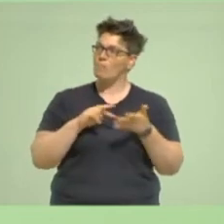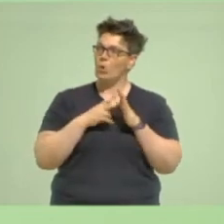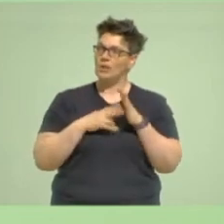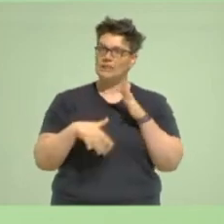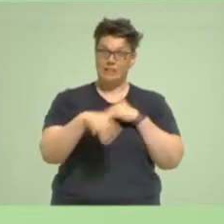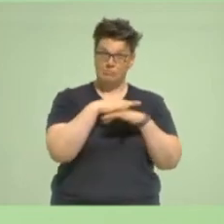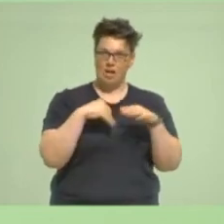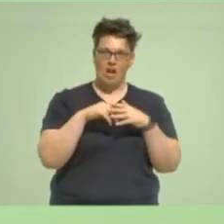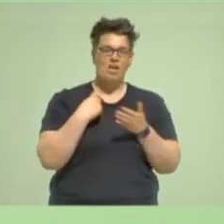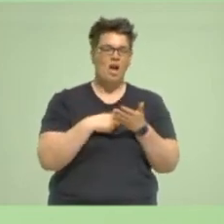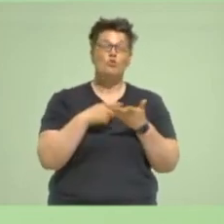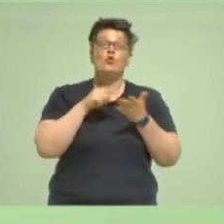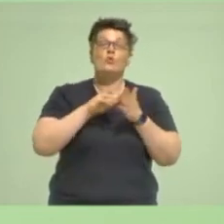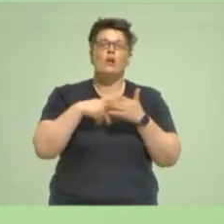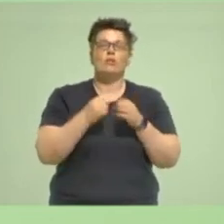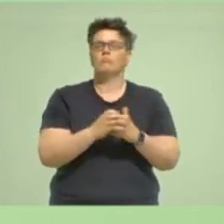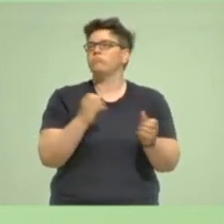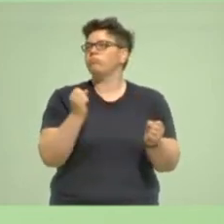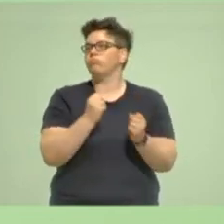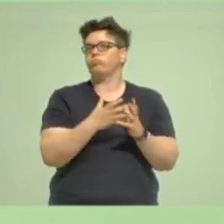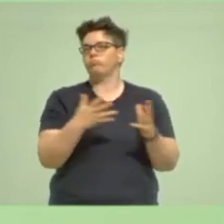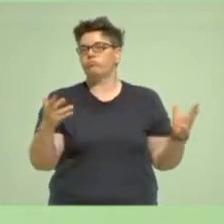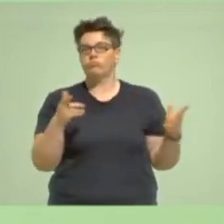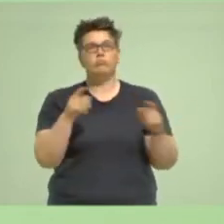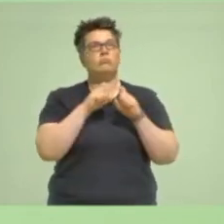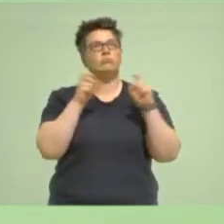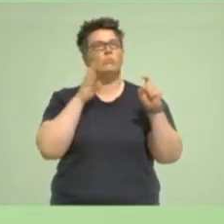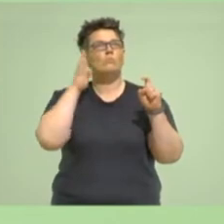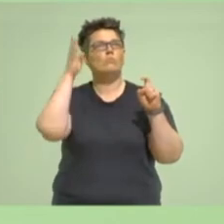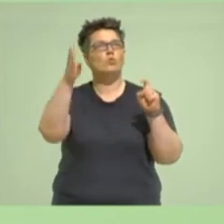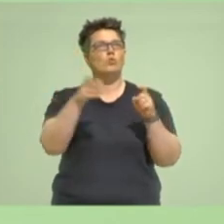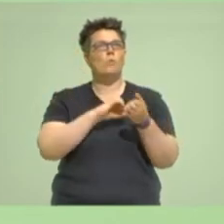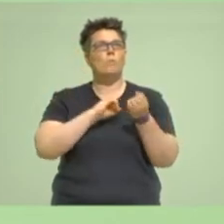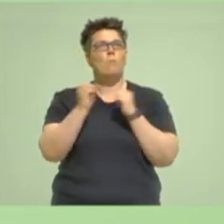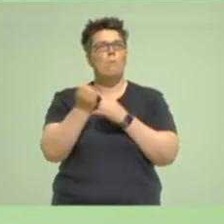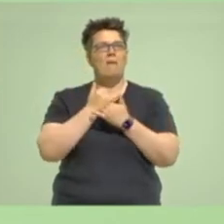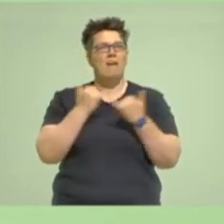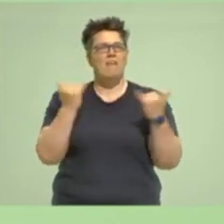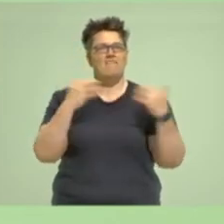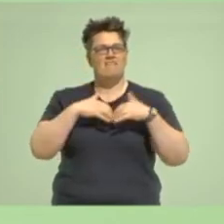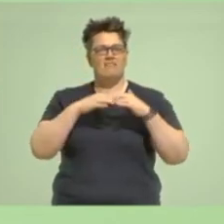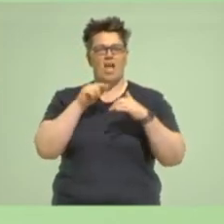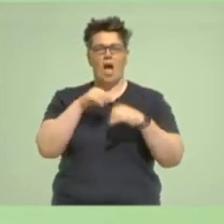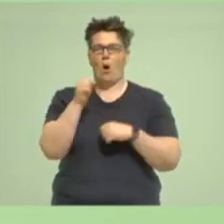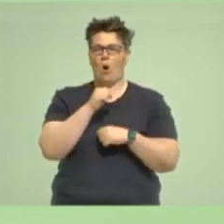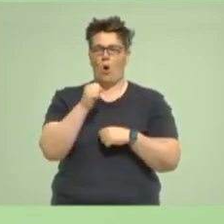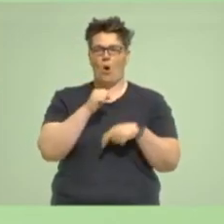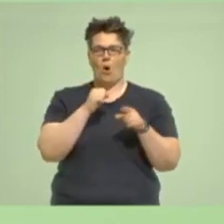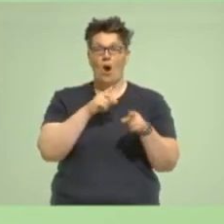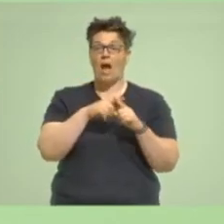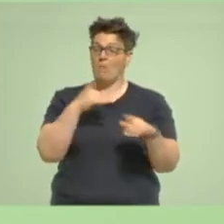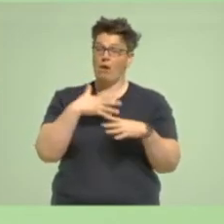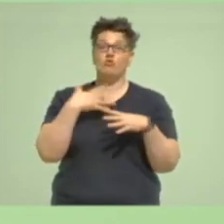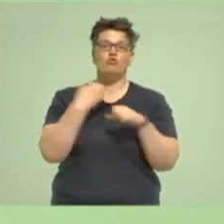Aufgaben riesig sind, wenn wir die Mobilität der Zukunft anlegen wollen in Nordrhein-Westfalen, exzellent zu verhandeln,